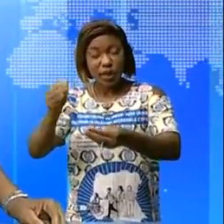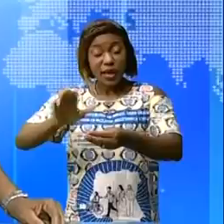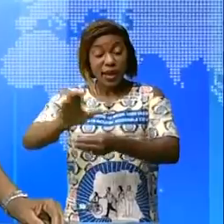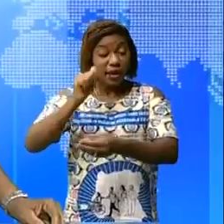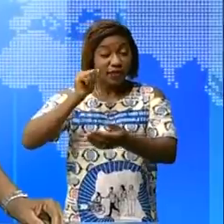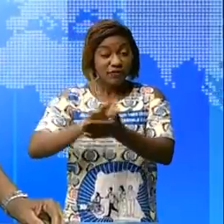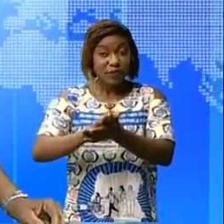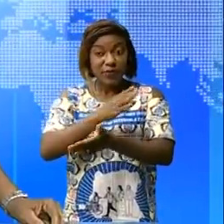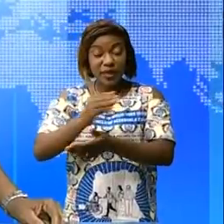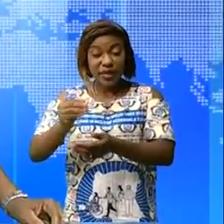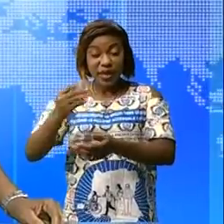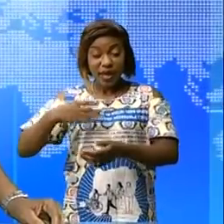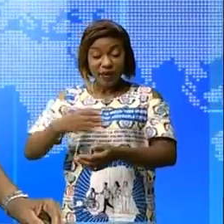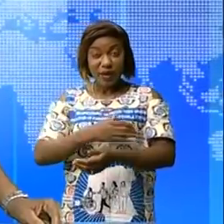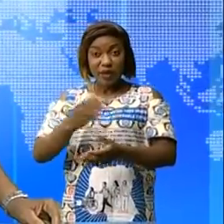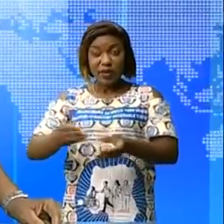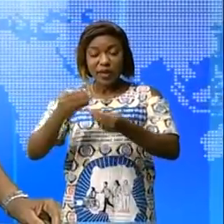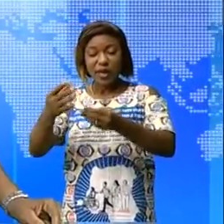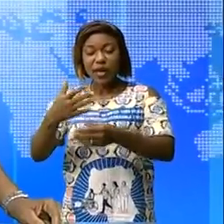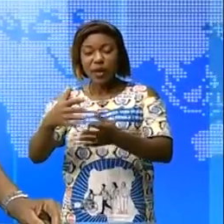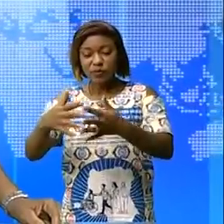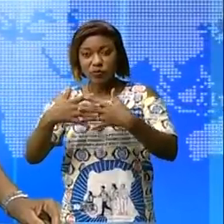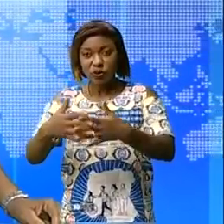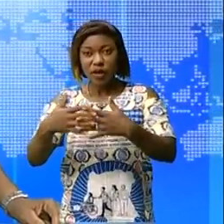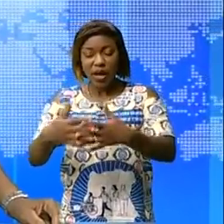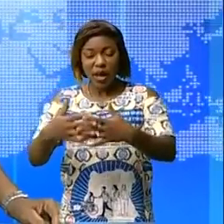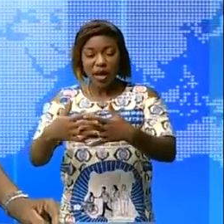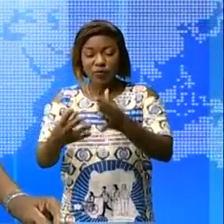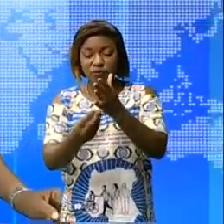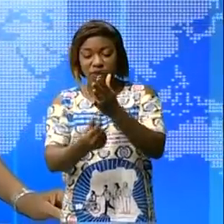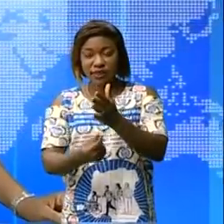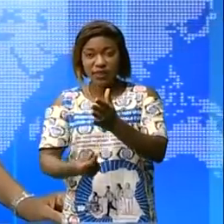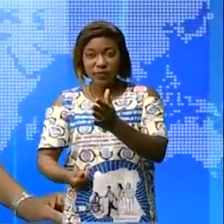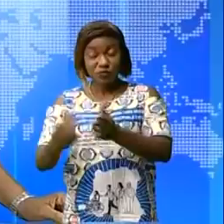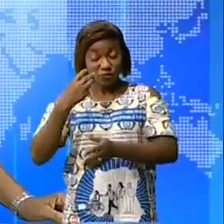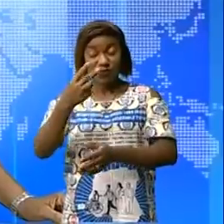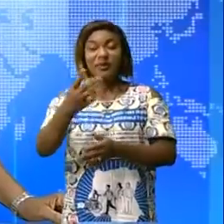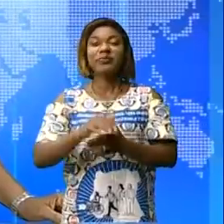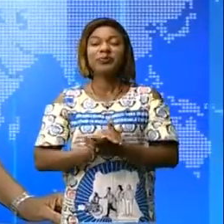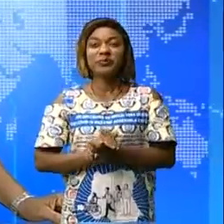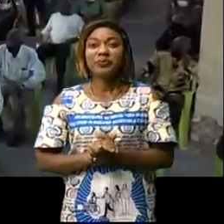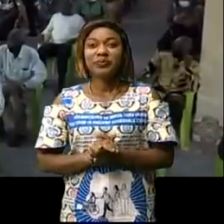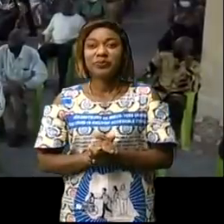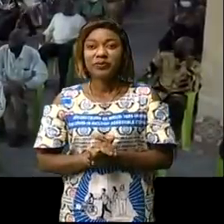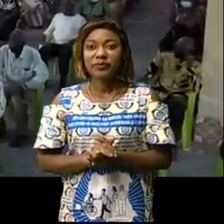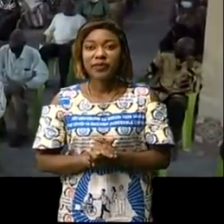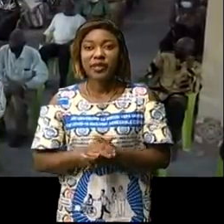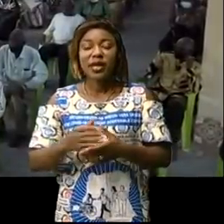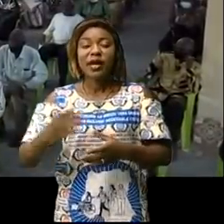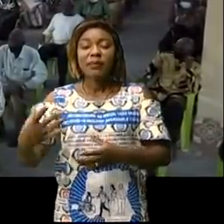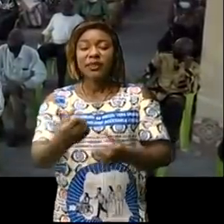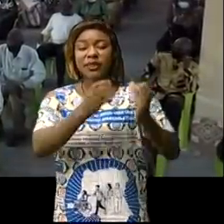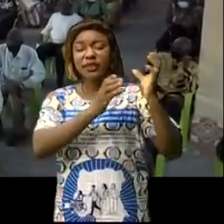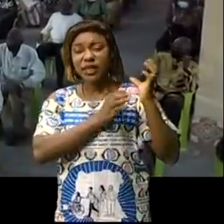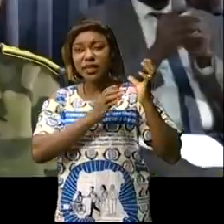orphelins d'un moulin industriel pour la minoterie Jojone Dibou pour le reportage la prise en charge